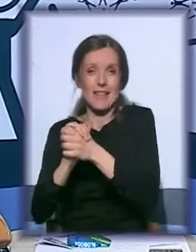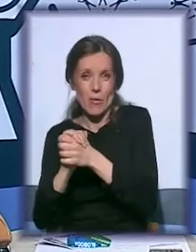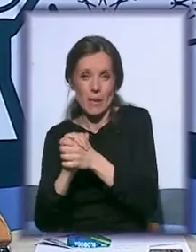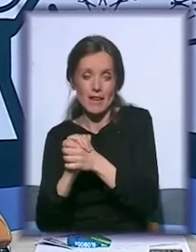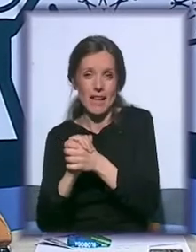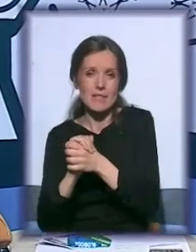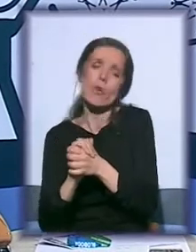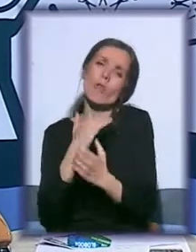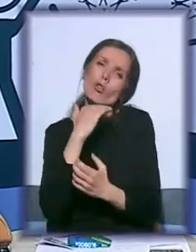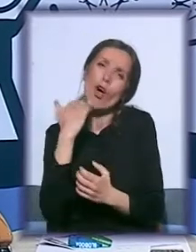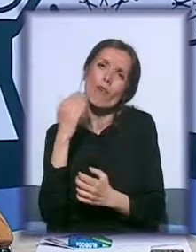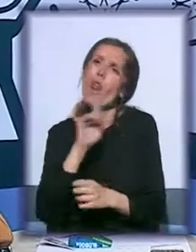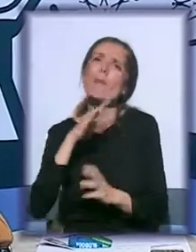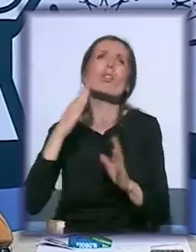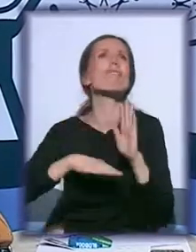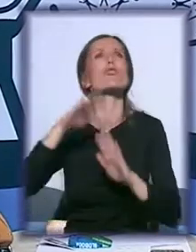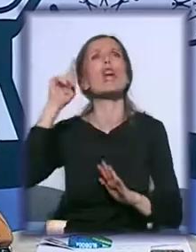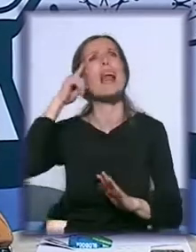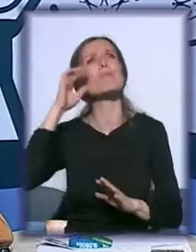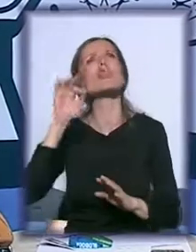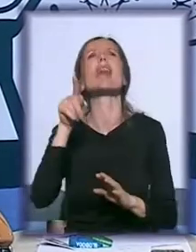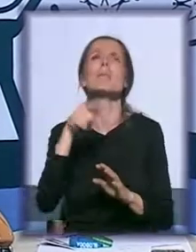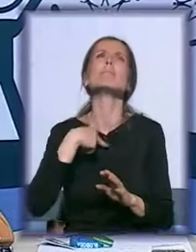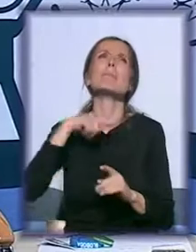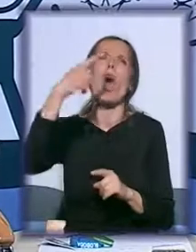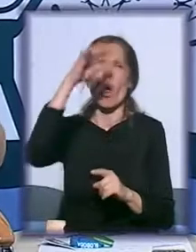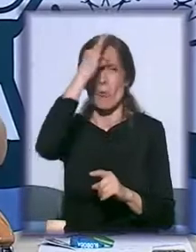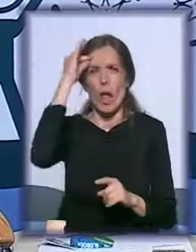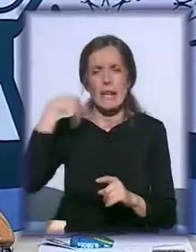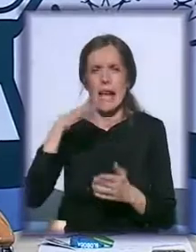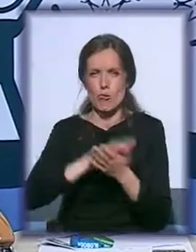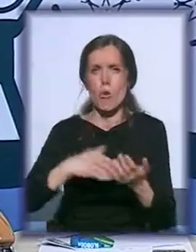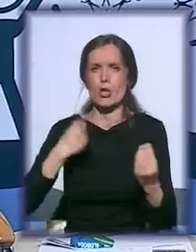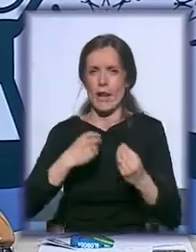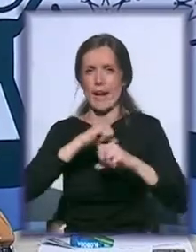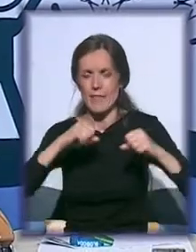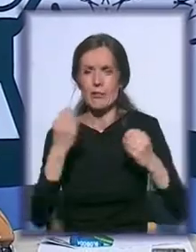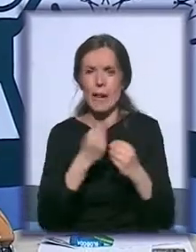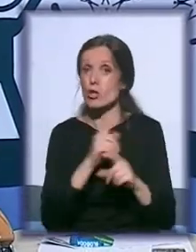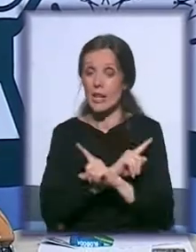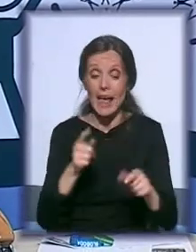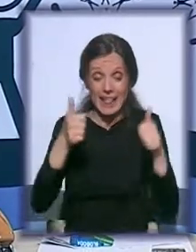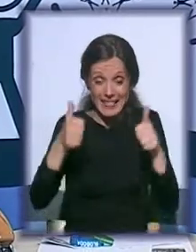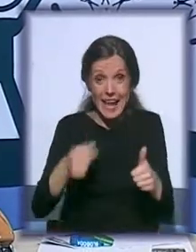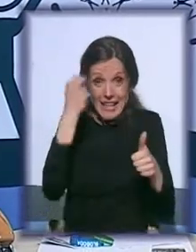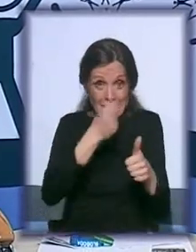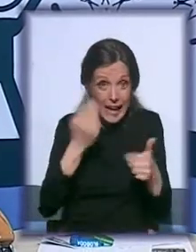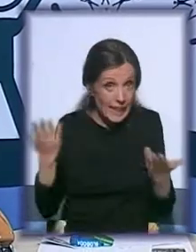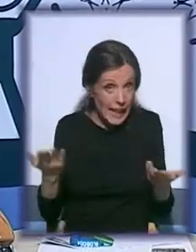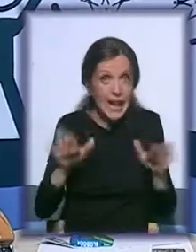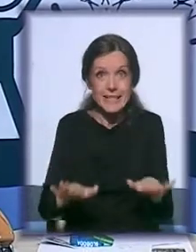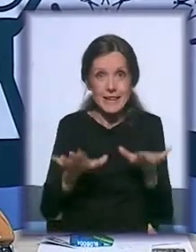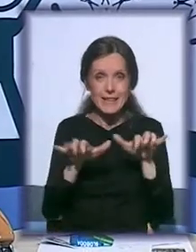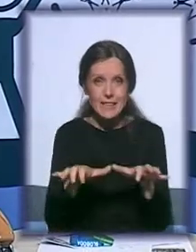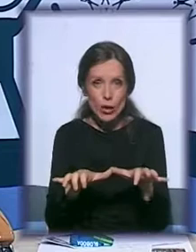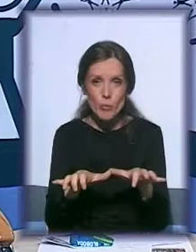nemojte više da razmišljate da ćete od ponedljika da krenete da se bavite nekom vežbom, da ćete nešto da uradite. Danas je nedelja. Sedite već za kompjuter,